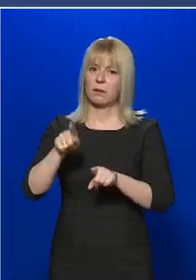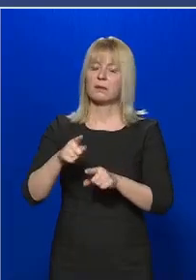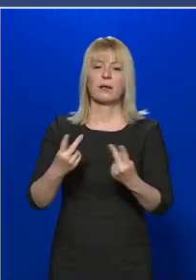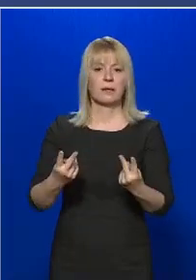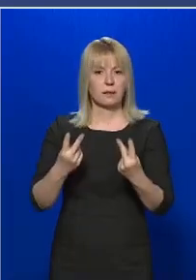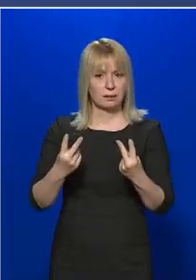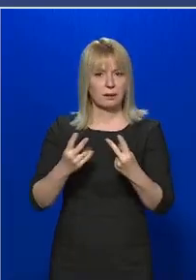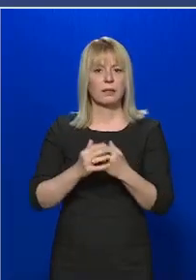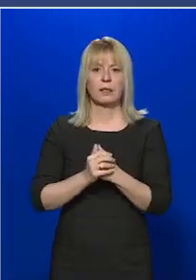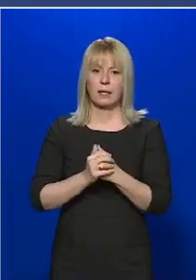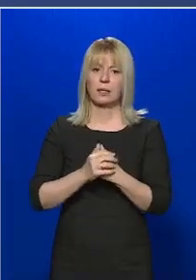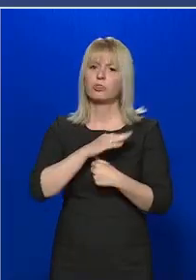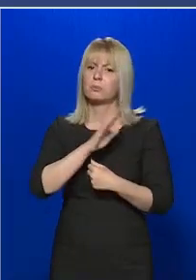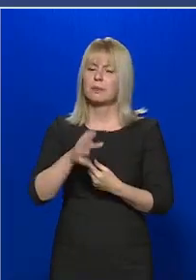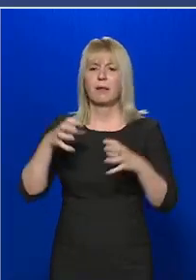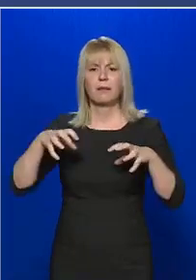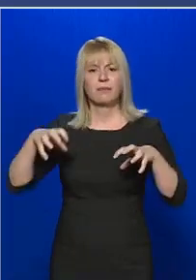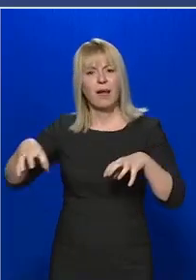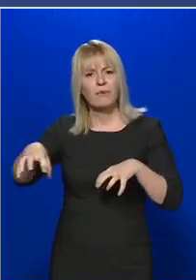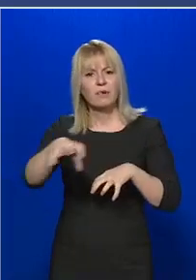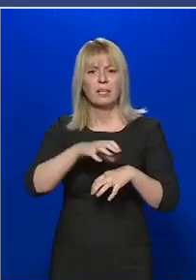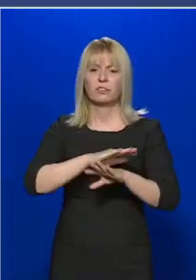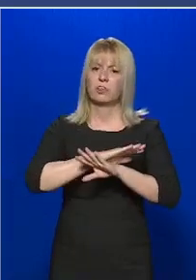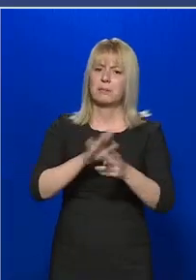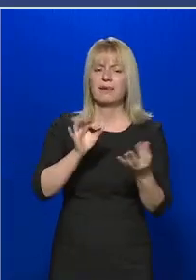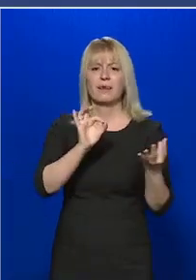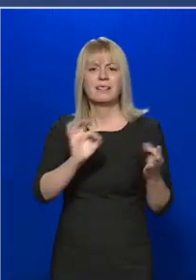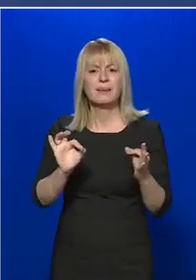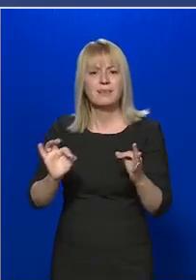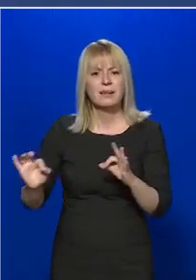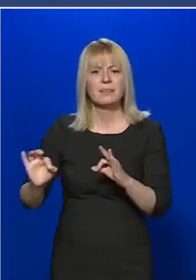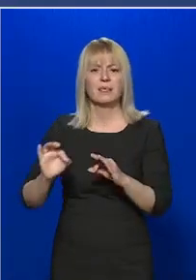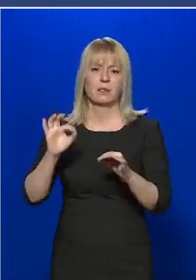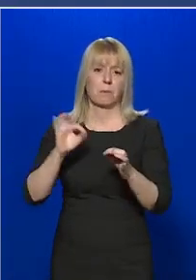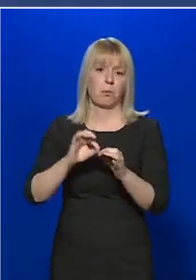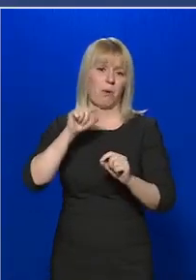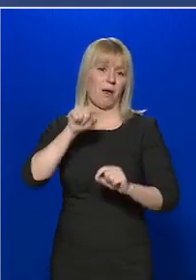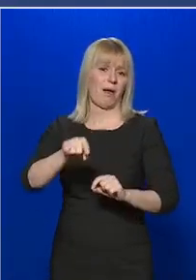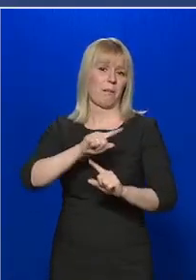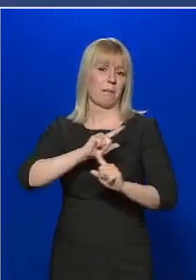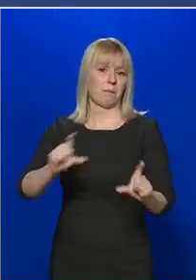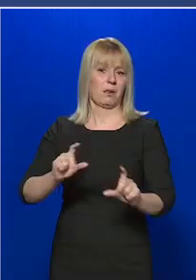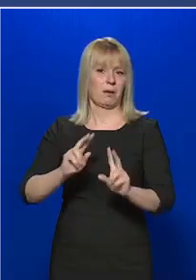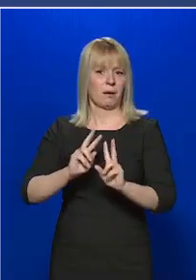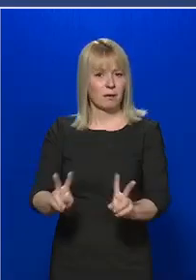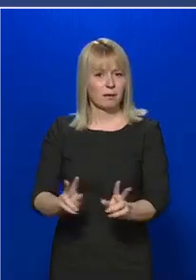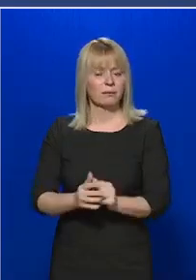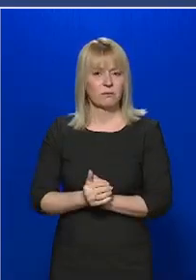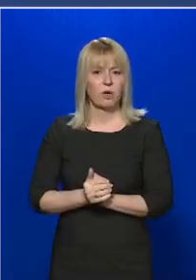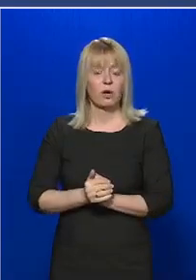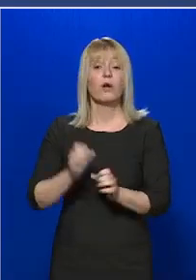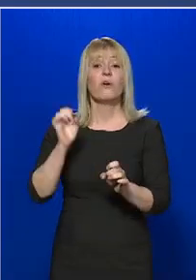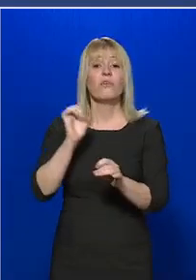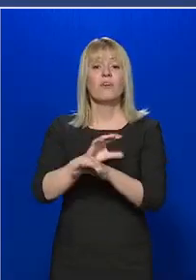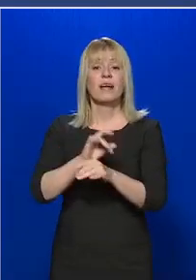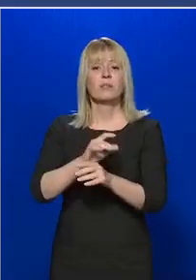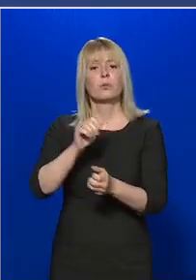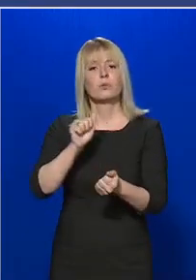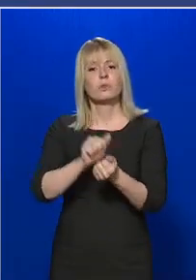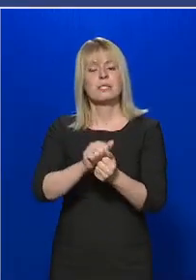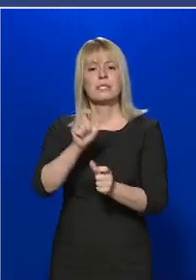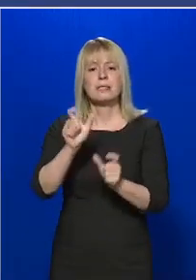értékeléssel. Minden tevékenységünk, minden intézkedés éppen ezt a célt szolgálja. A fertőzöttek